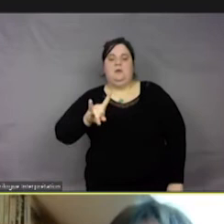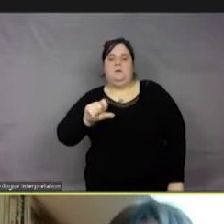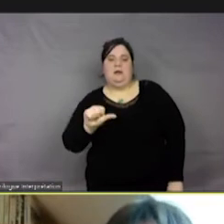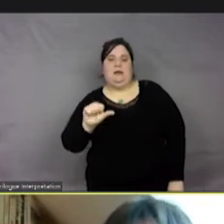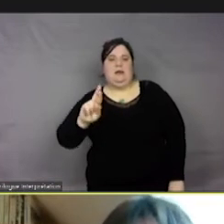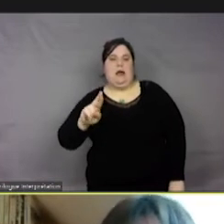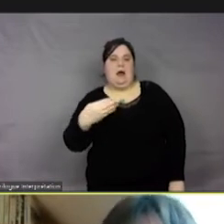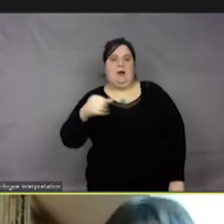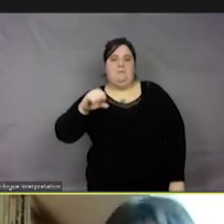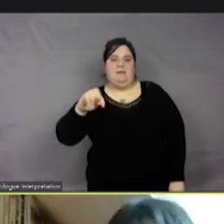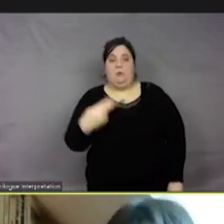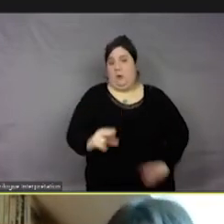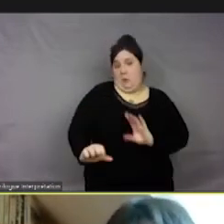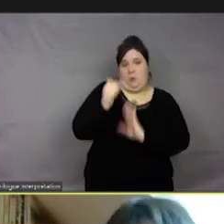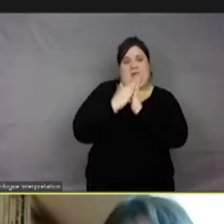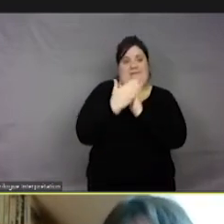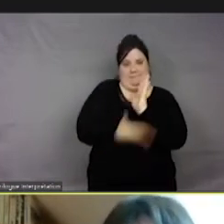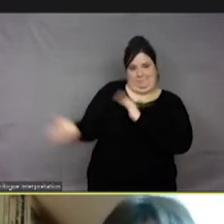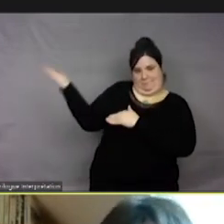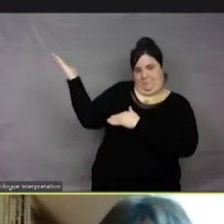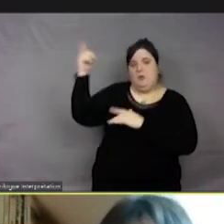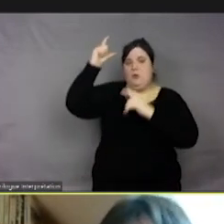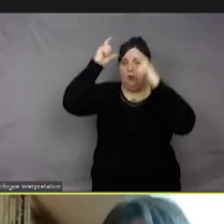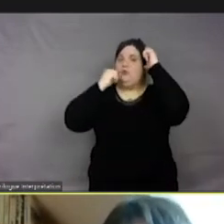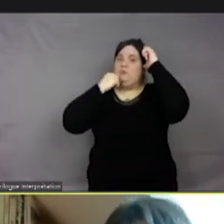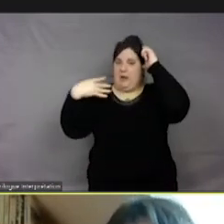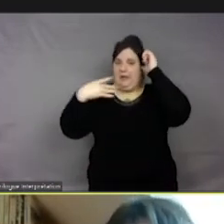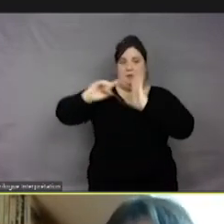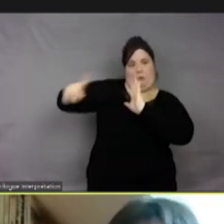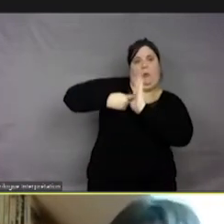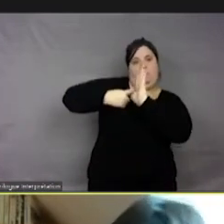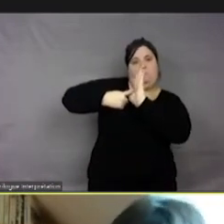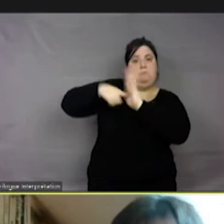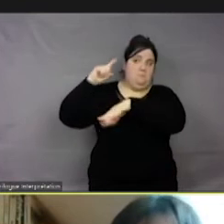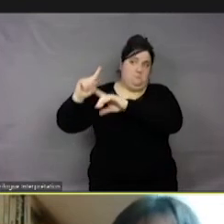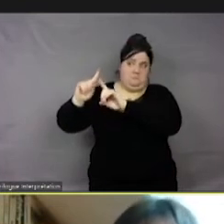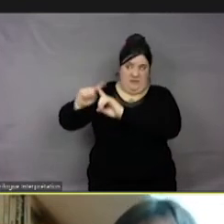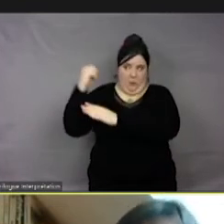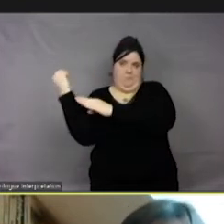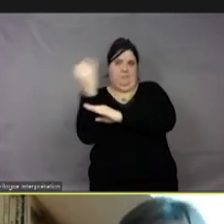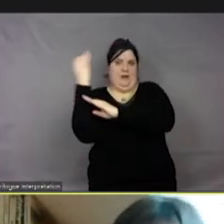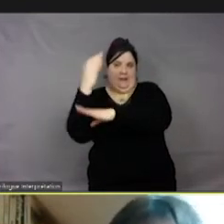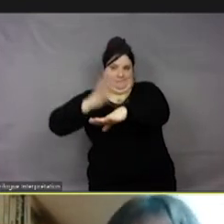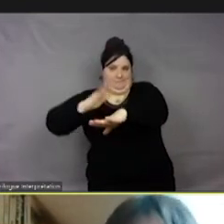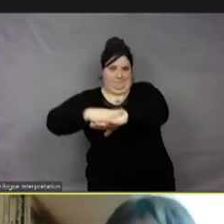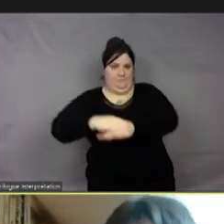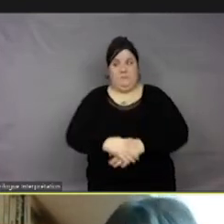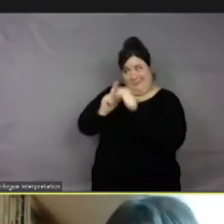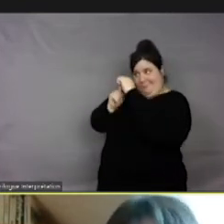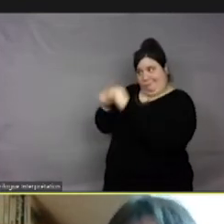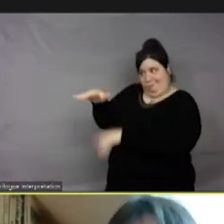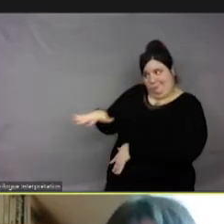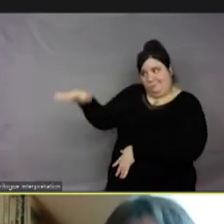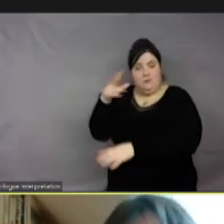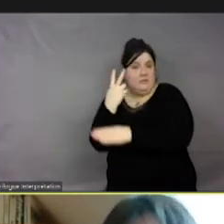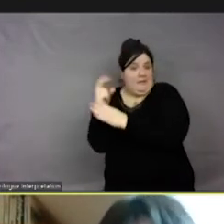'ouvrage de Jean-Marc Neumann, c'est l'ours polaire et le droit, signaux d'alerte, nous avons voulu mettre le curseur, justement sur cet animal qui est en danger,